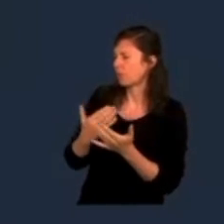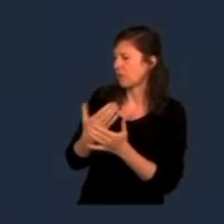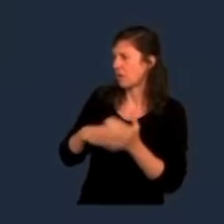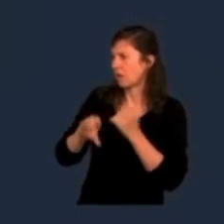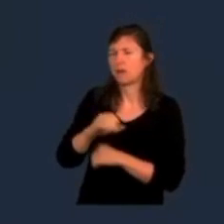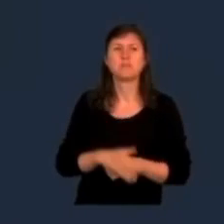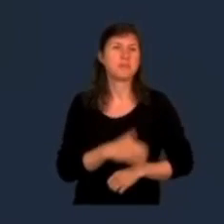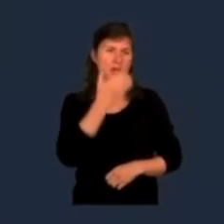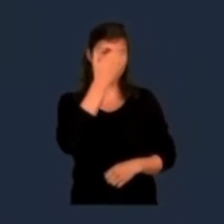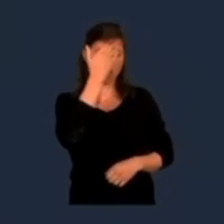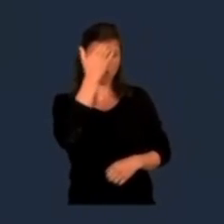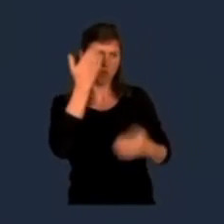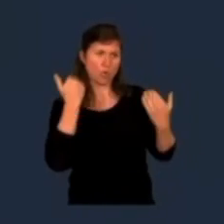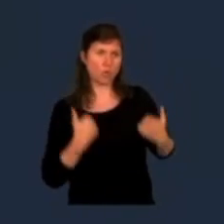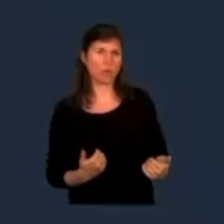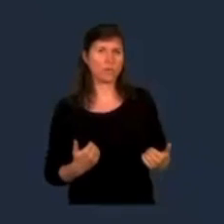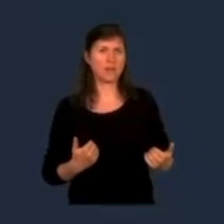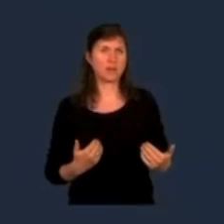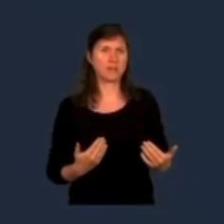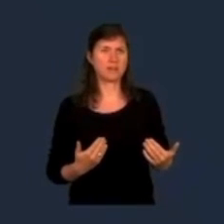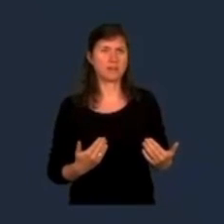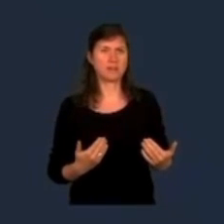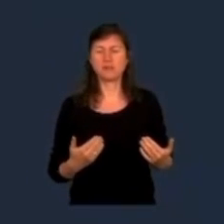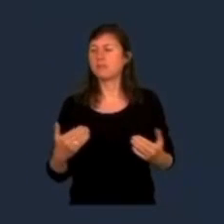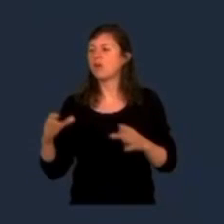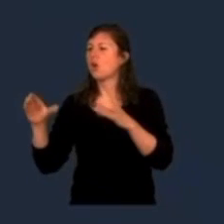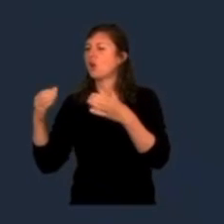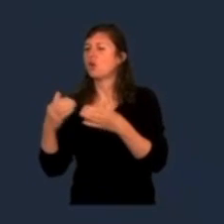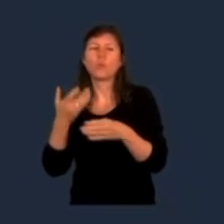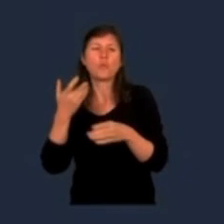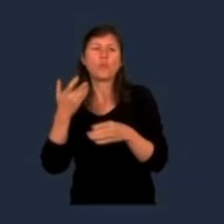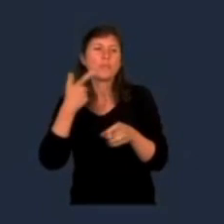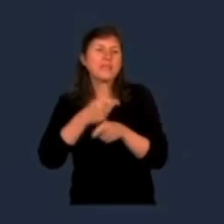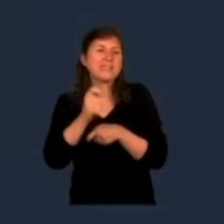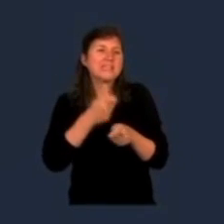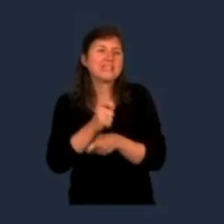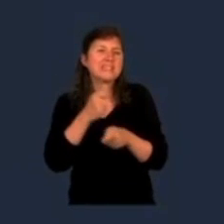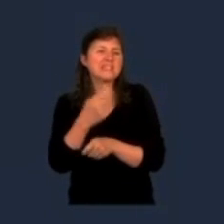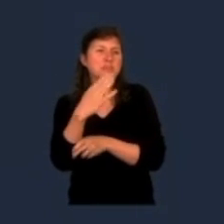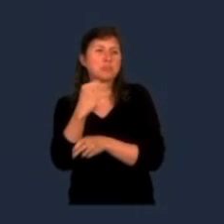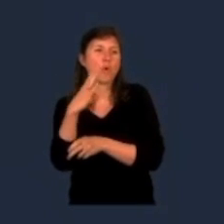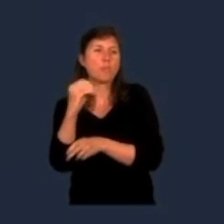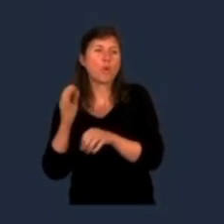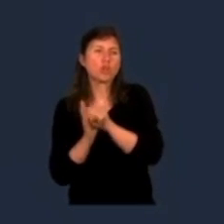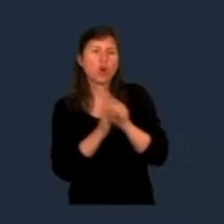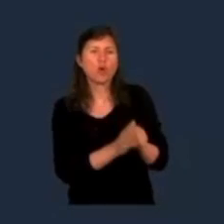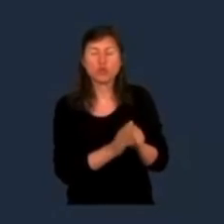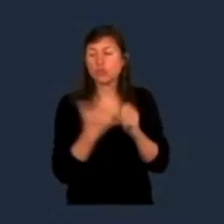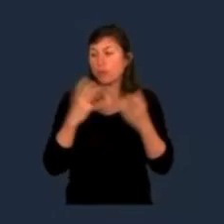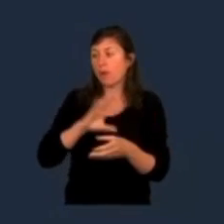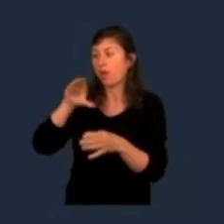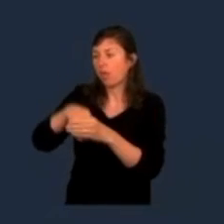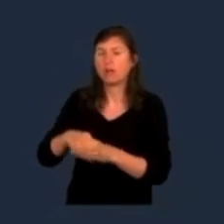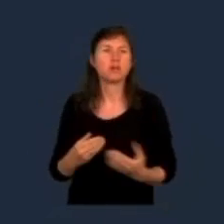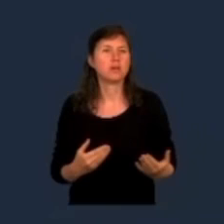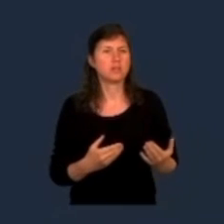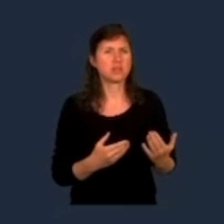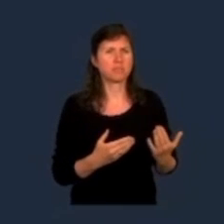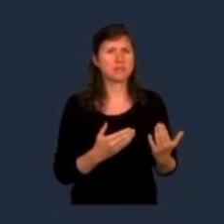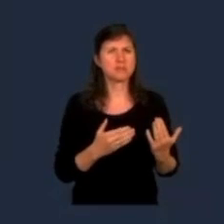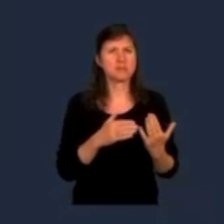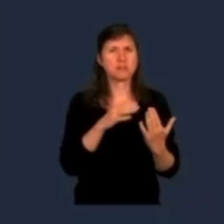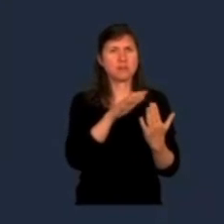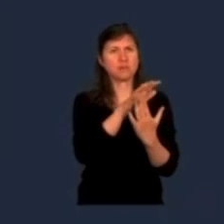Loin de moi l'idée de me joindre à cette mode taquine et inconsciente de bobos wokistes islamo-gauchistes face à un rapport qu'il nous faut qualifier, avouons-le,